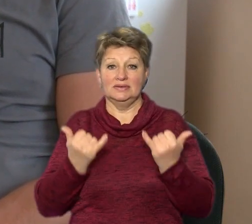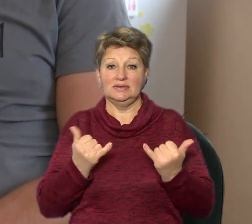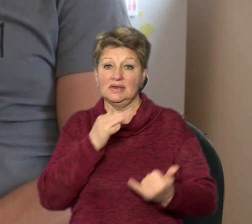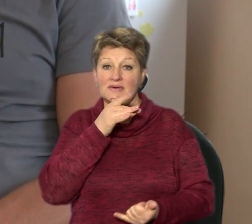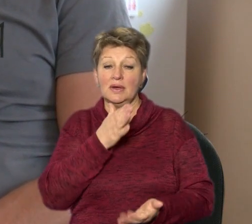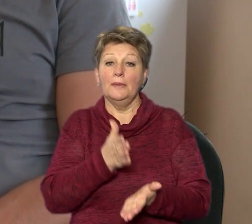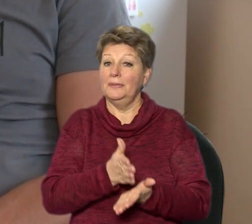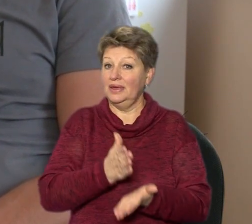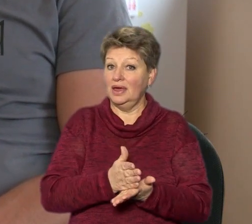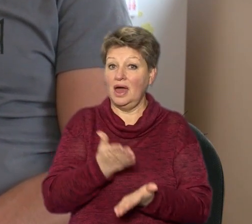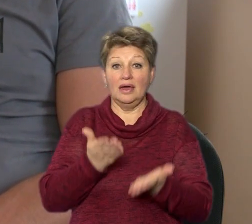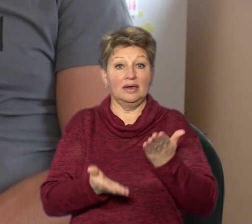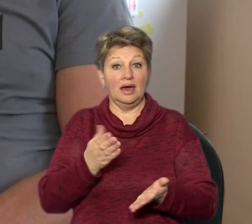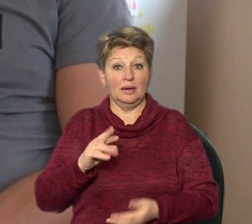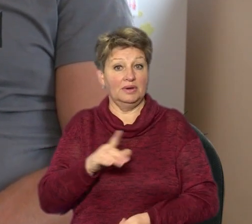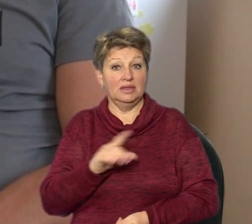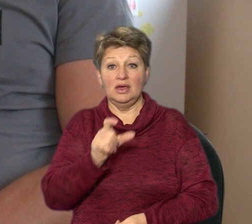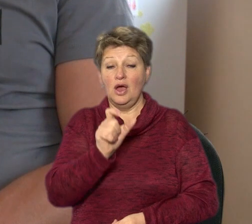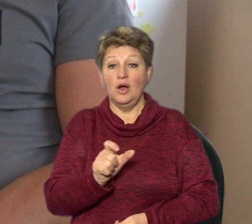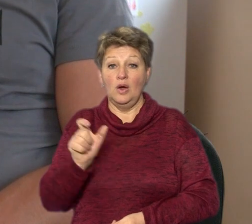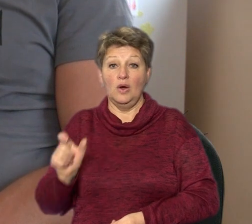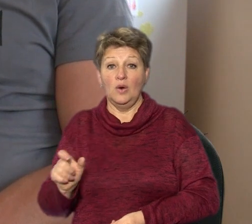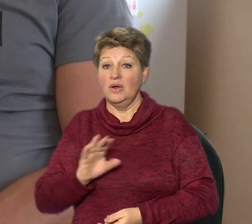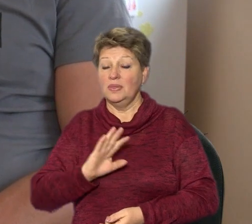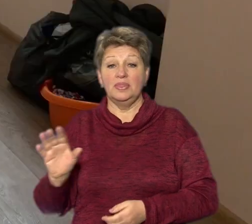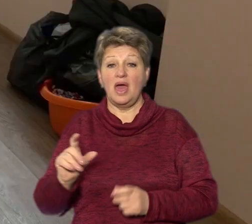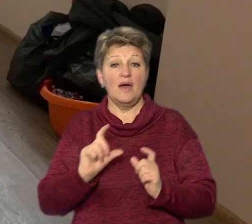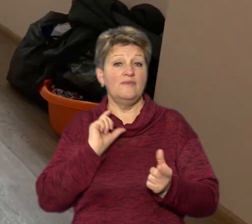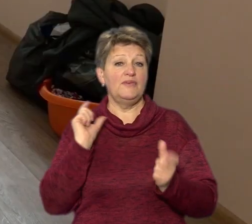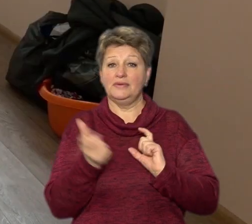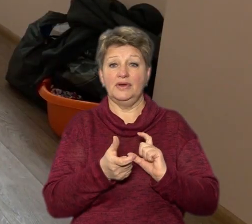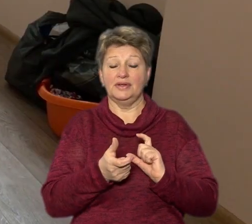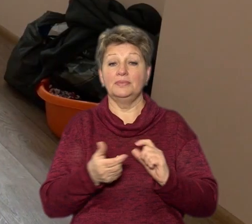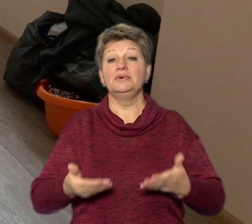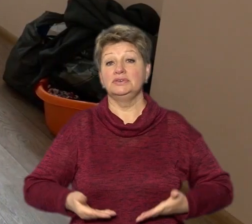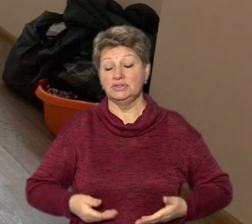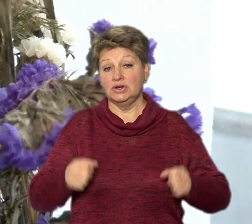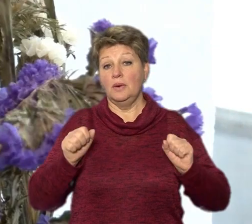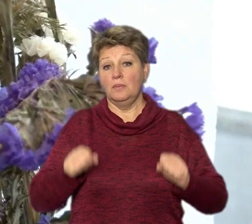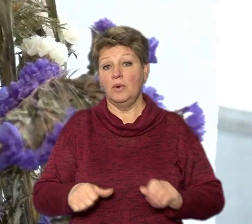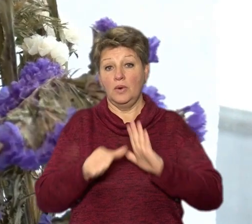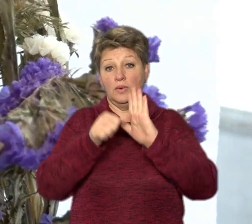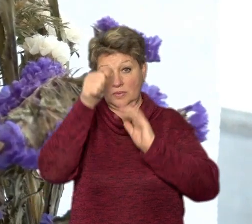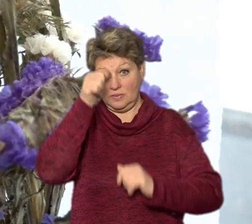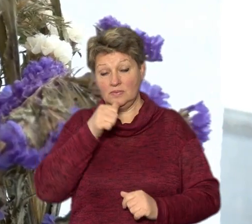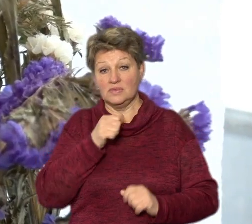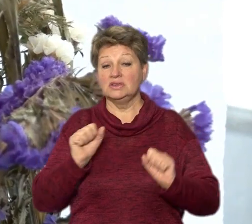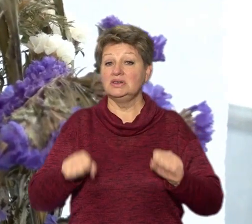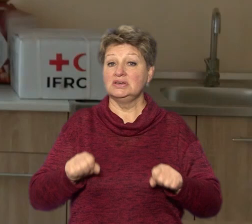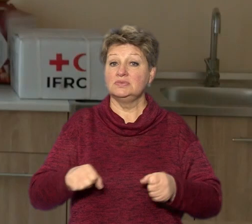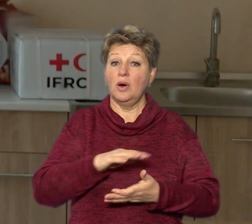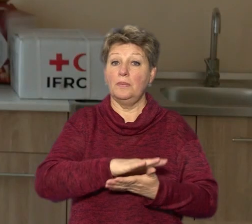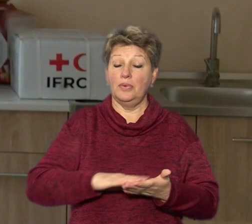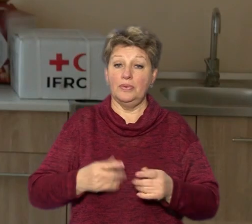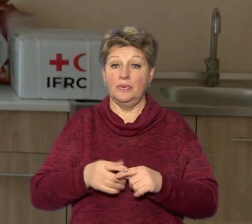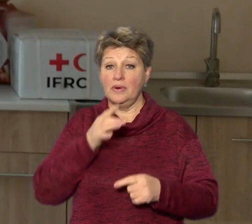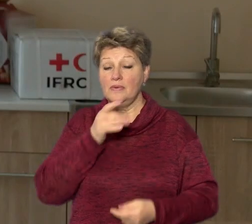існує, і люди не відвертаються. Жити тут можна півроку з можливістю продовжити цей термін,